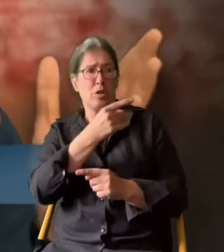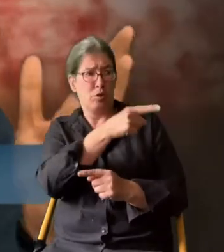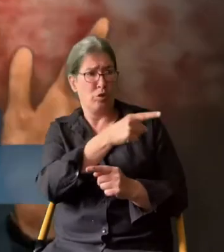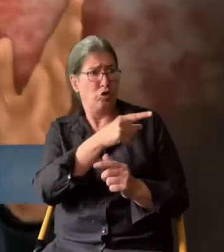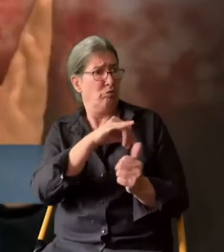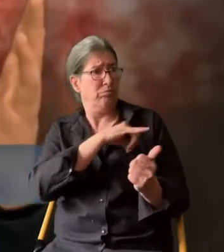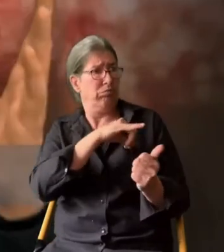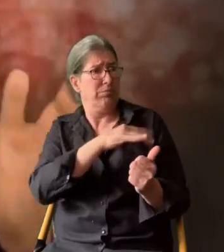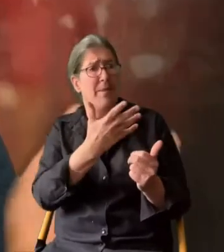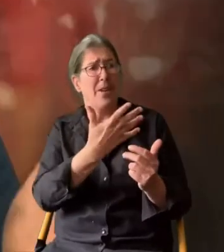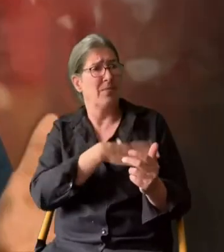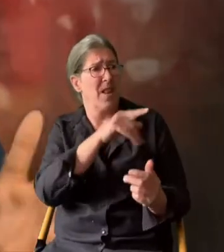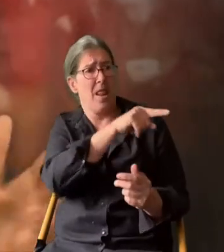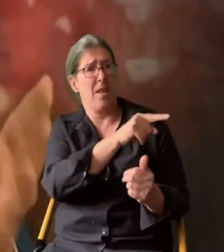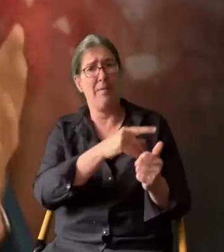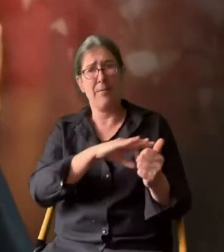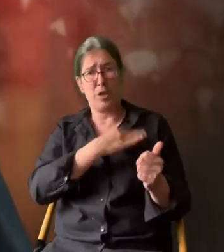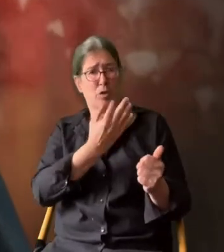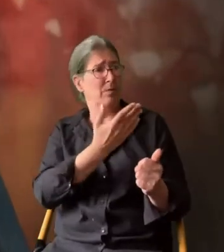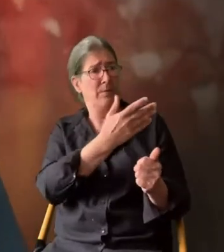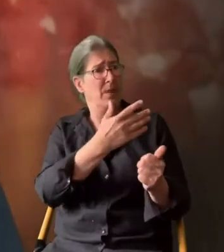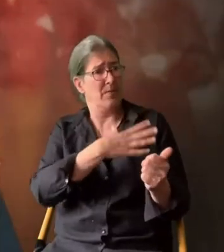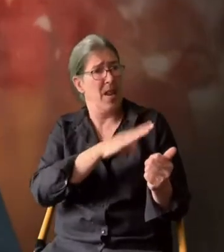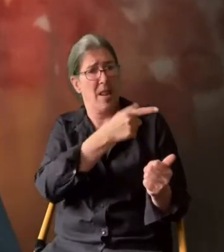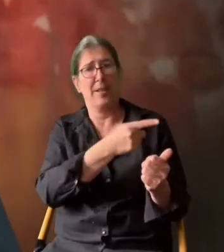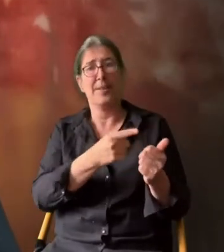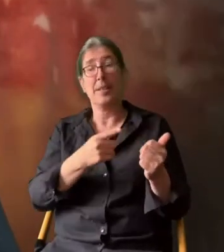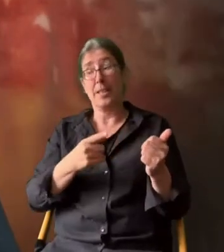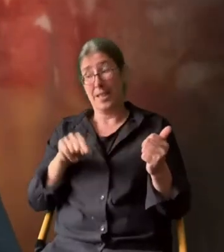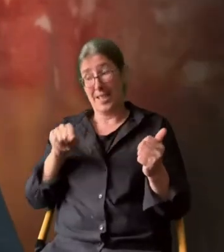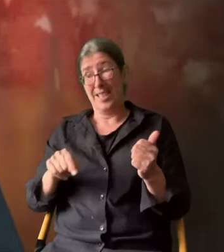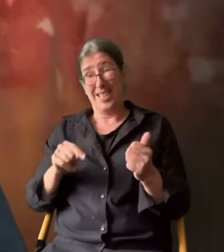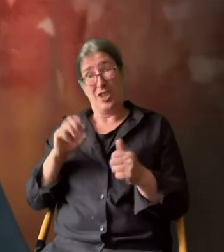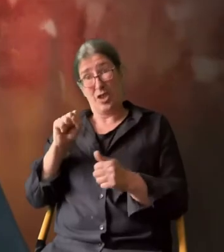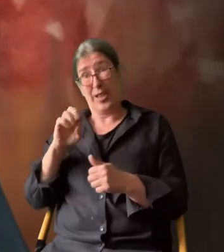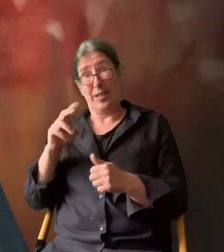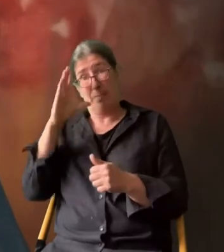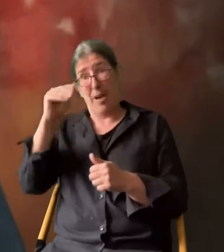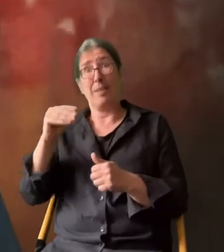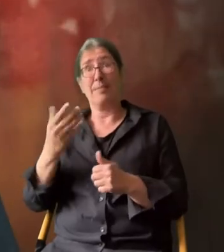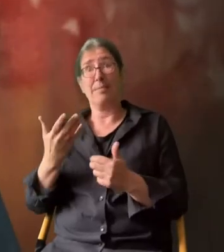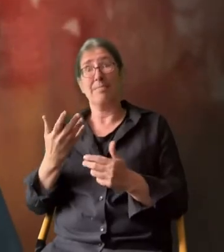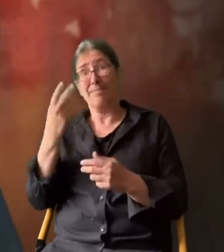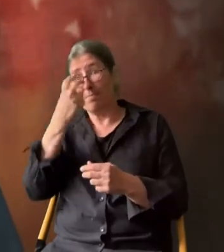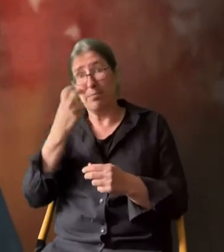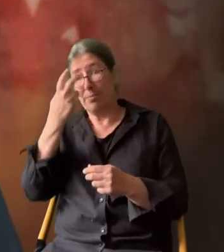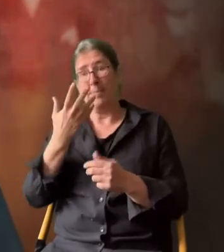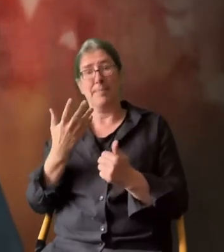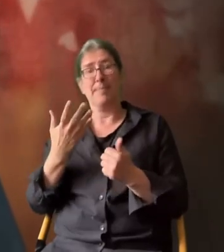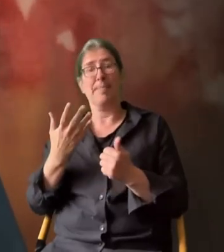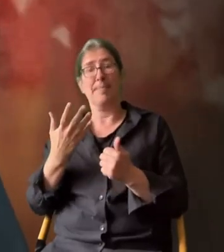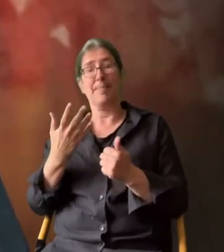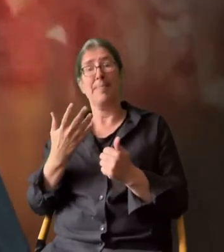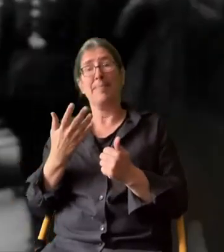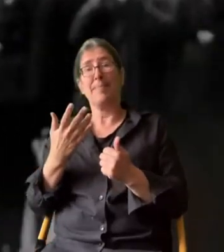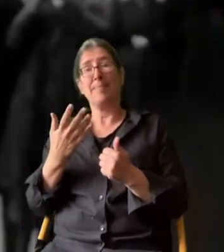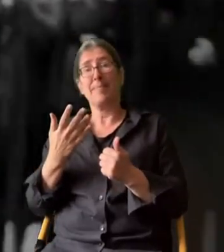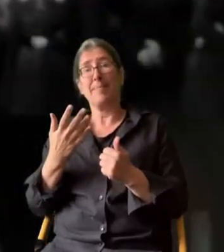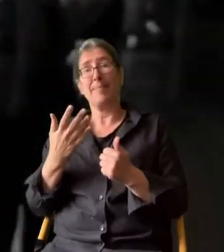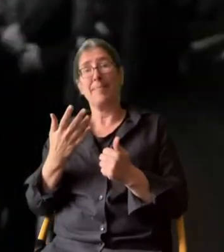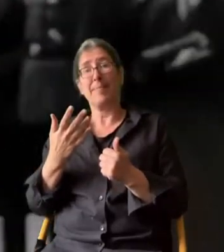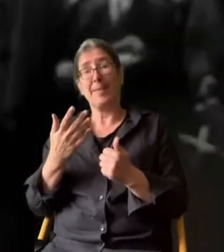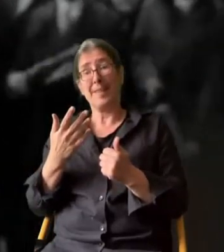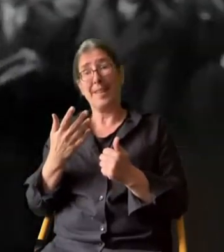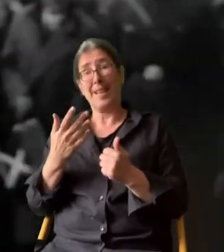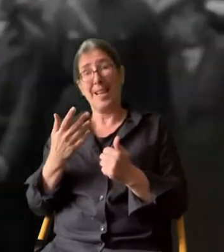eigentlich die französischen Interessen, was ist die französische Perspektive. Und was er versuchte, war, die DNA